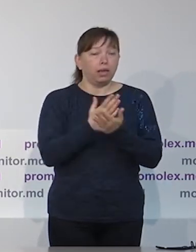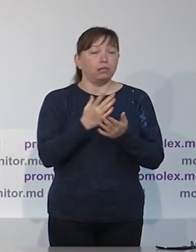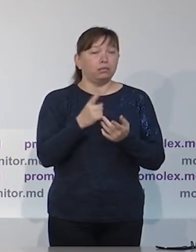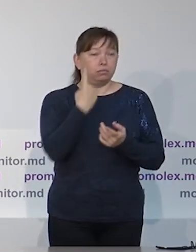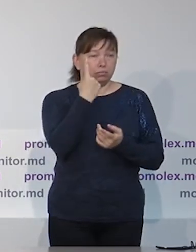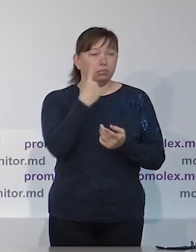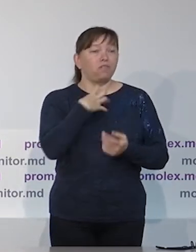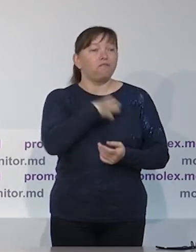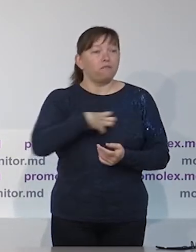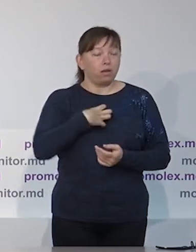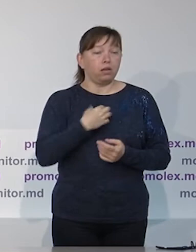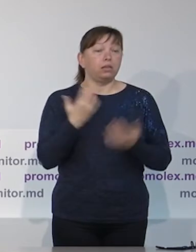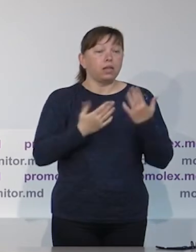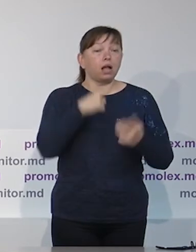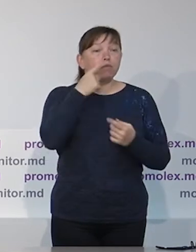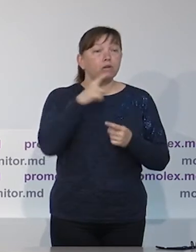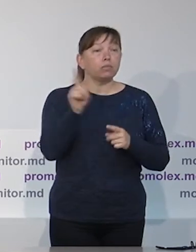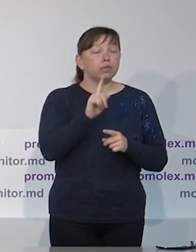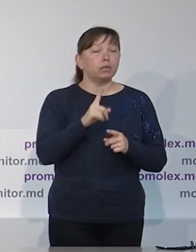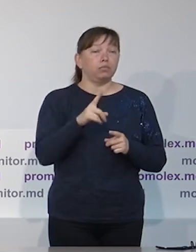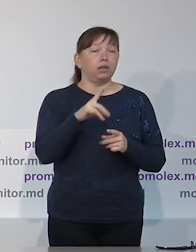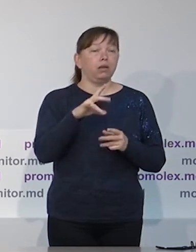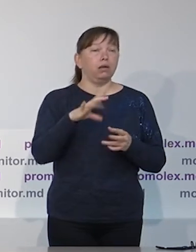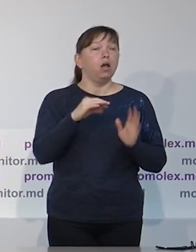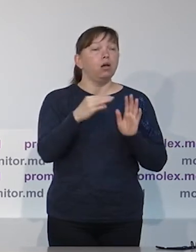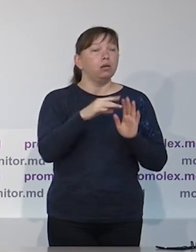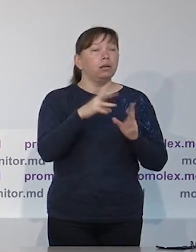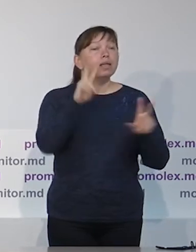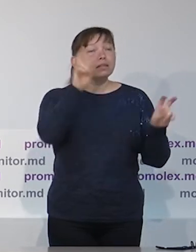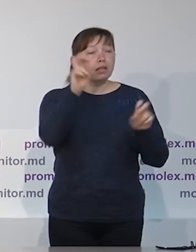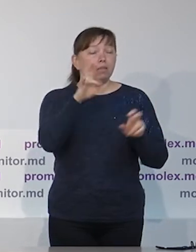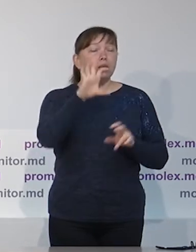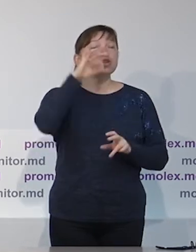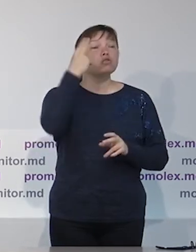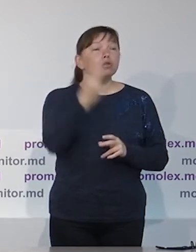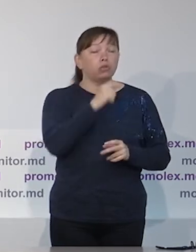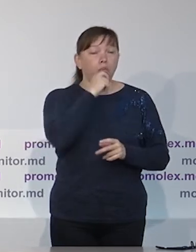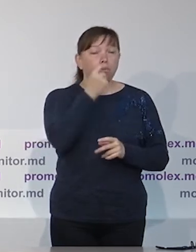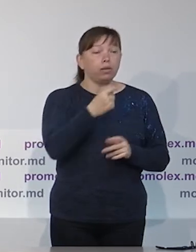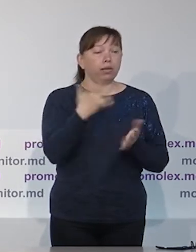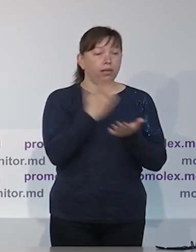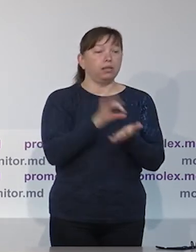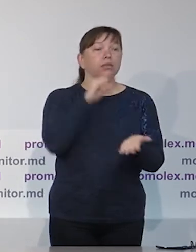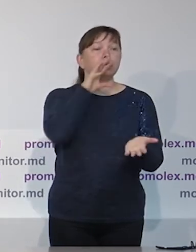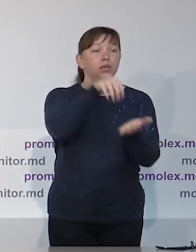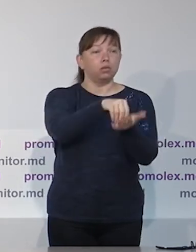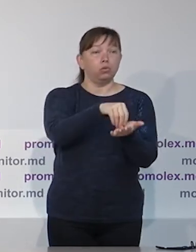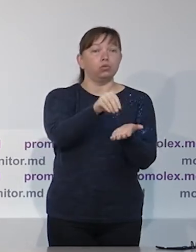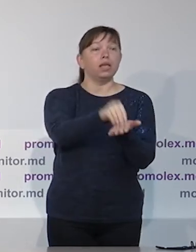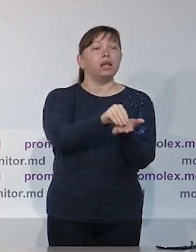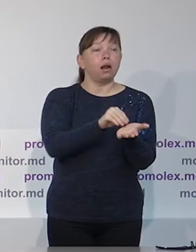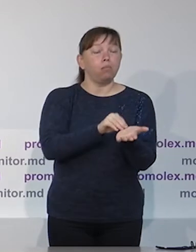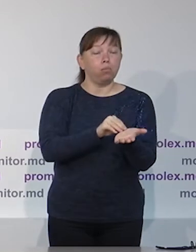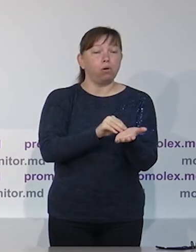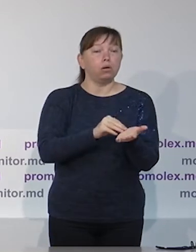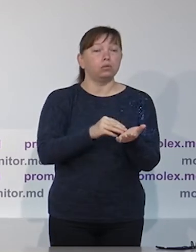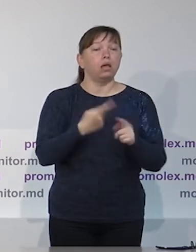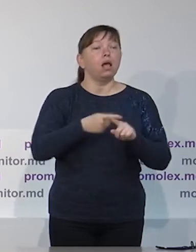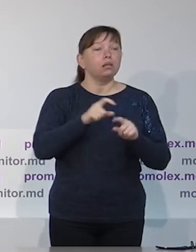дата выборов назначена на 11 июля 2021 года и в этом смысле